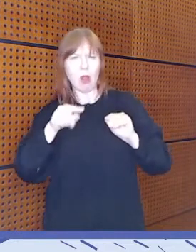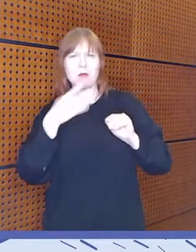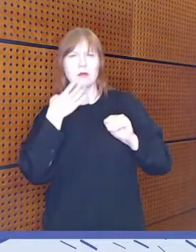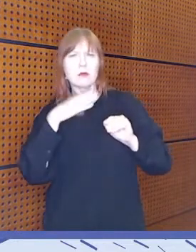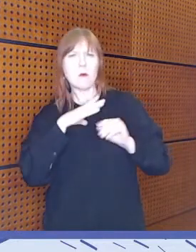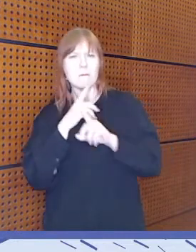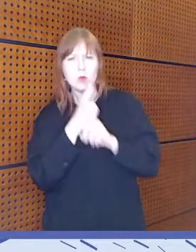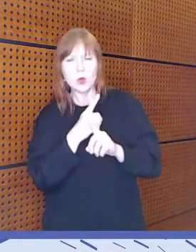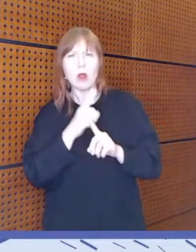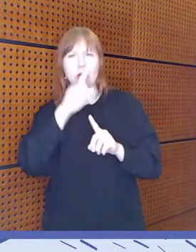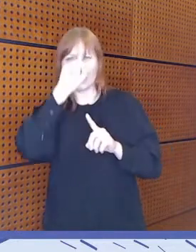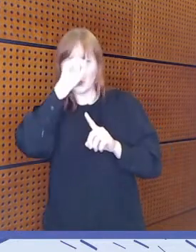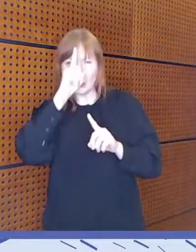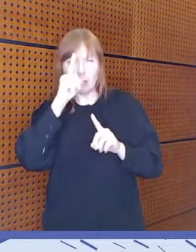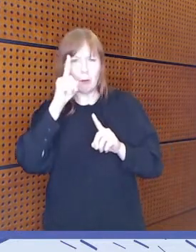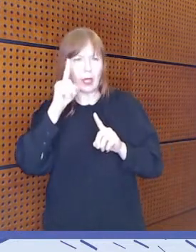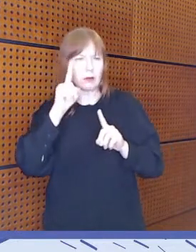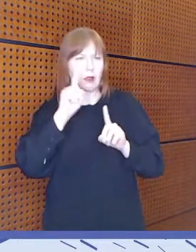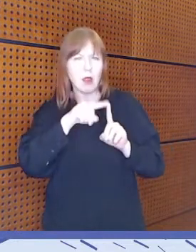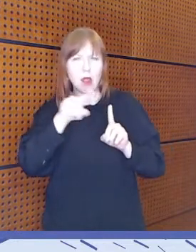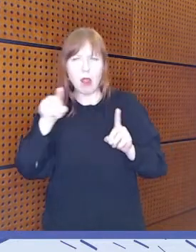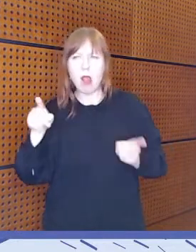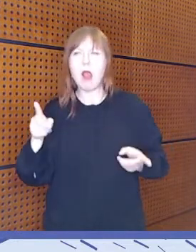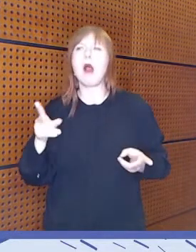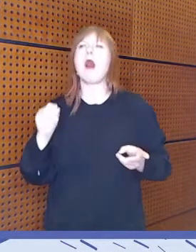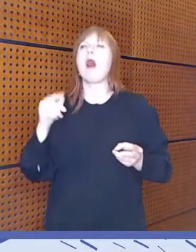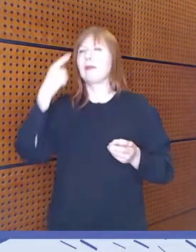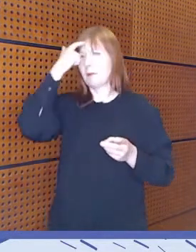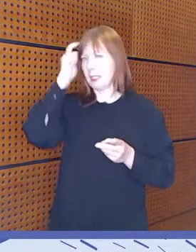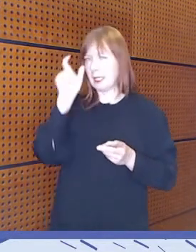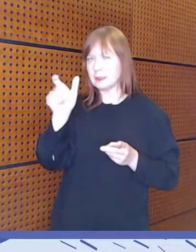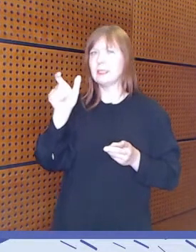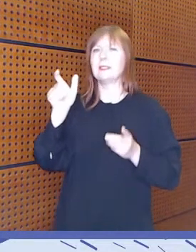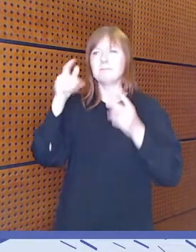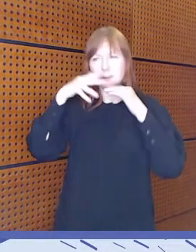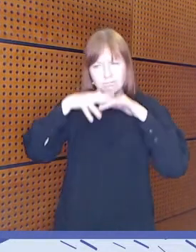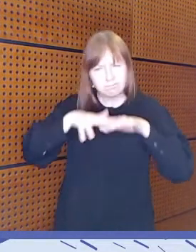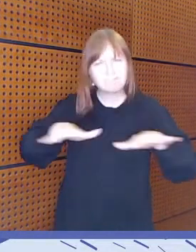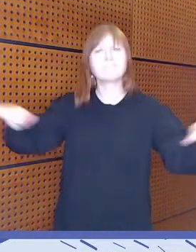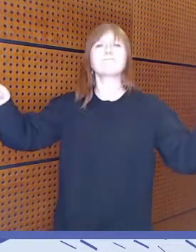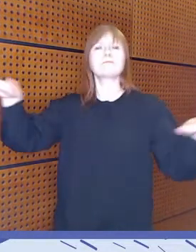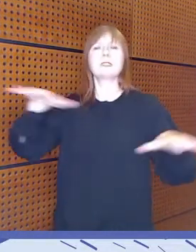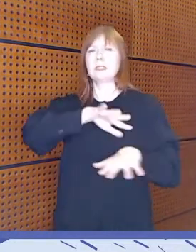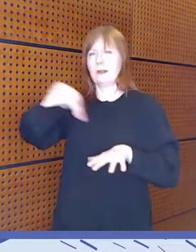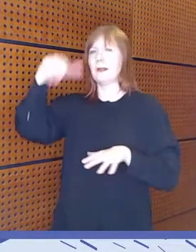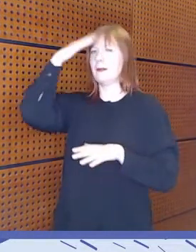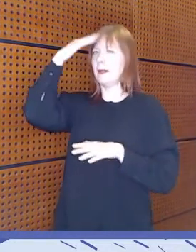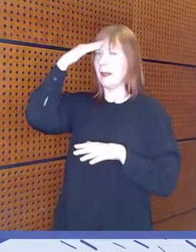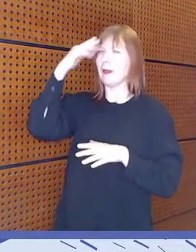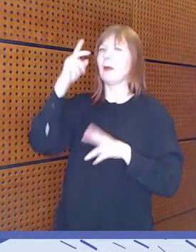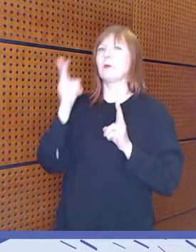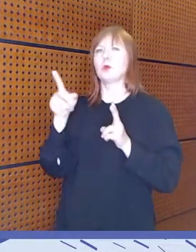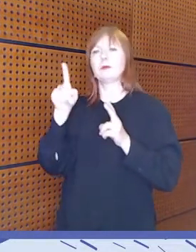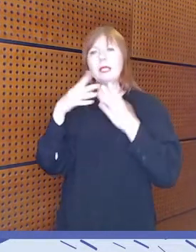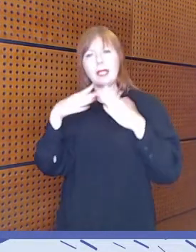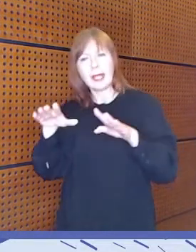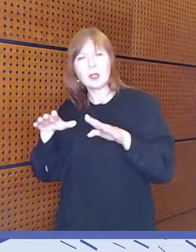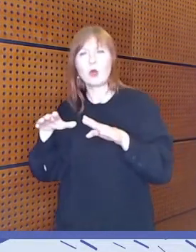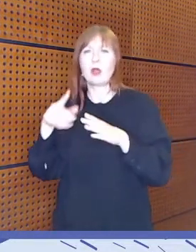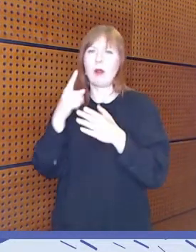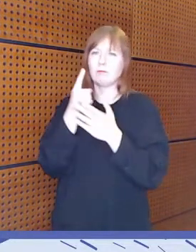valtavirtaistamisen tarvetta ja ylipäänsä niistä keinoista ja merkityksistä eri hallinnon aloilla.